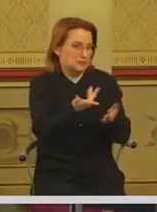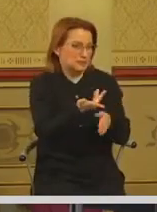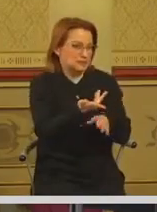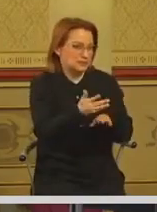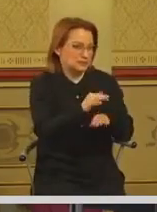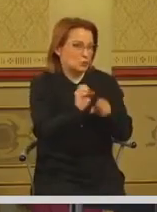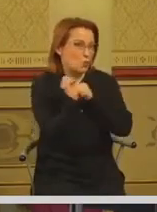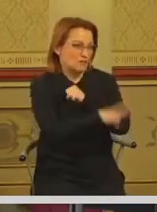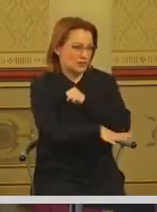Hvala lijepo.